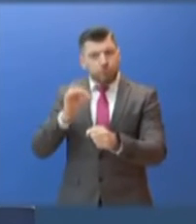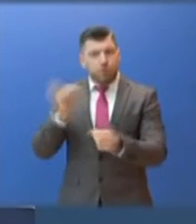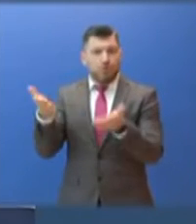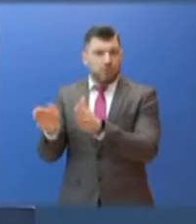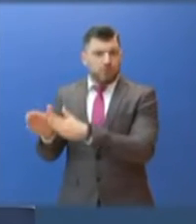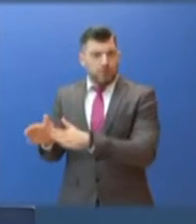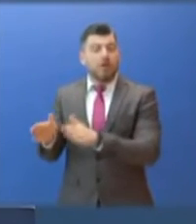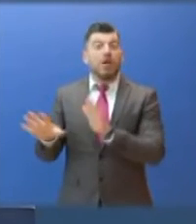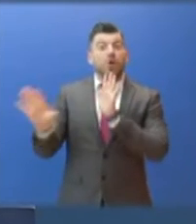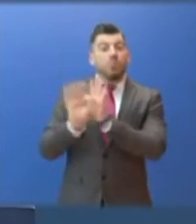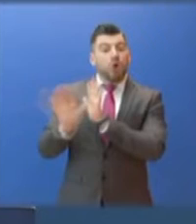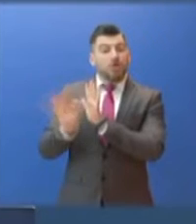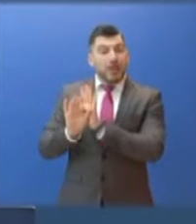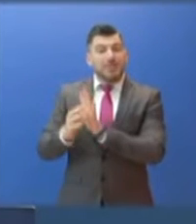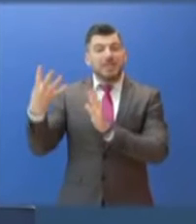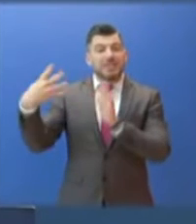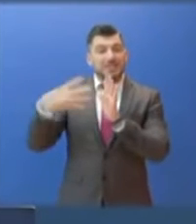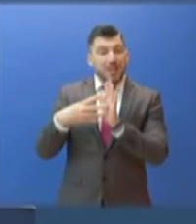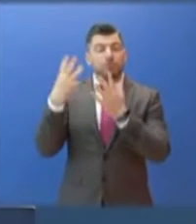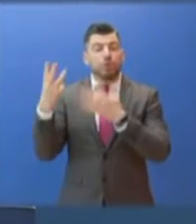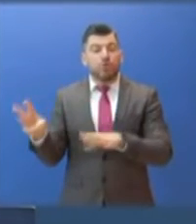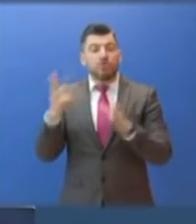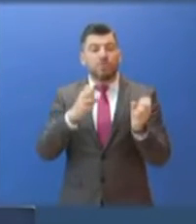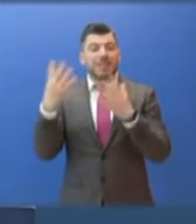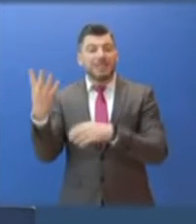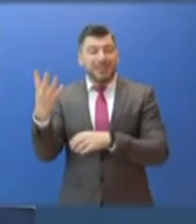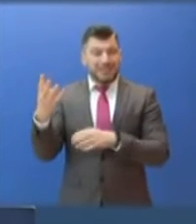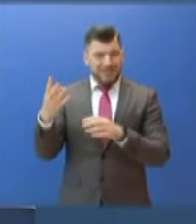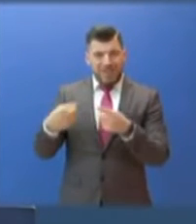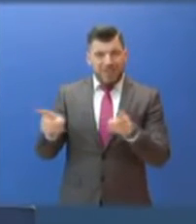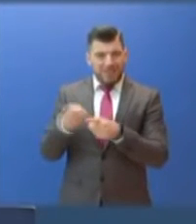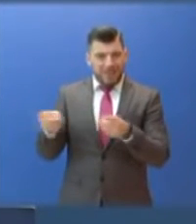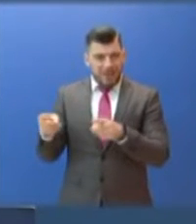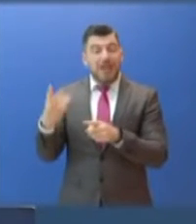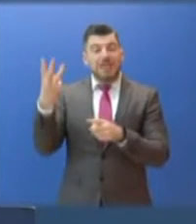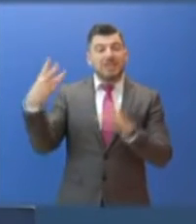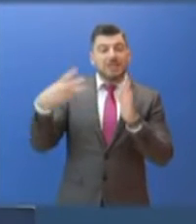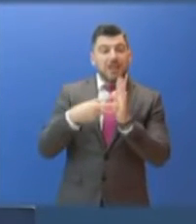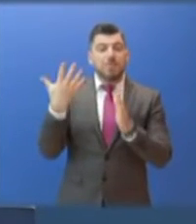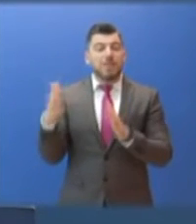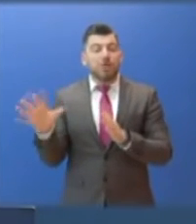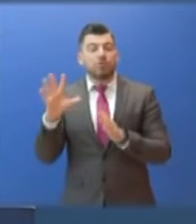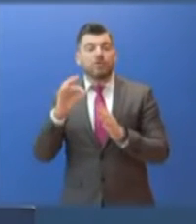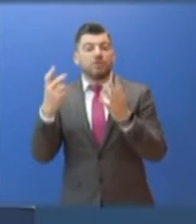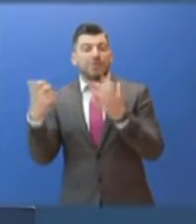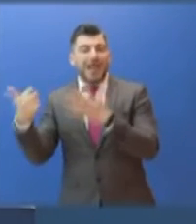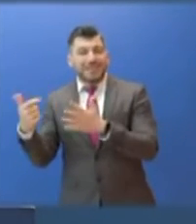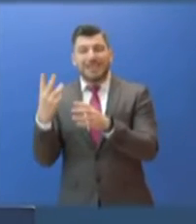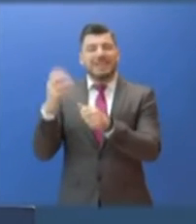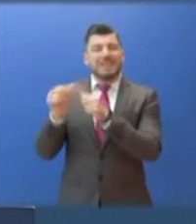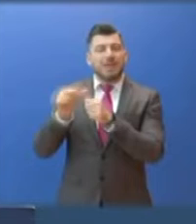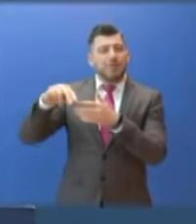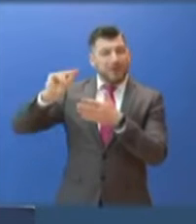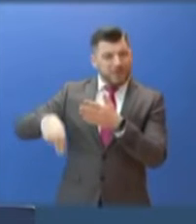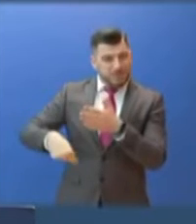προσλήψεις. Προσλήψεις 4.784 εκπαιδευτικών 3.576 με συμβάσεις τρίμηνης διάρκειας και